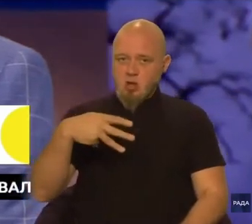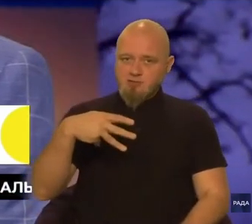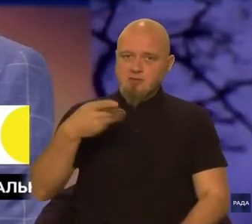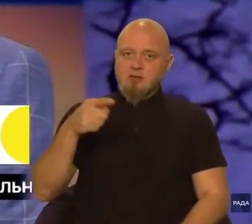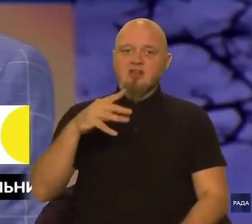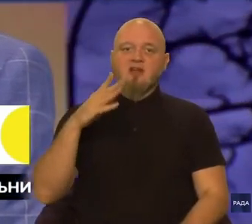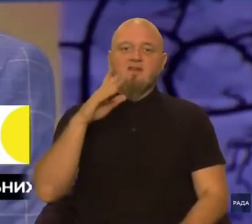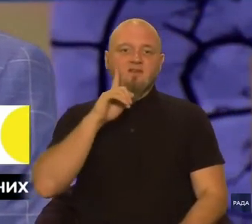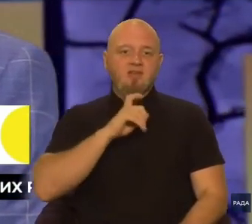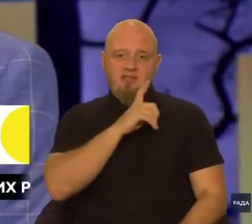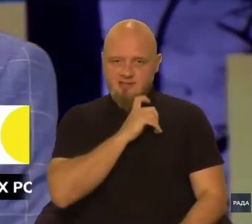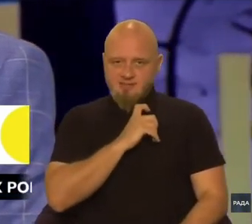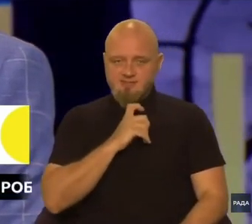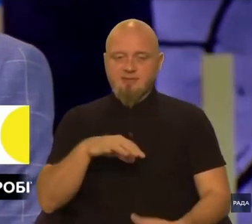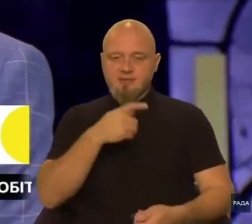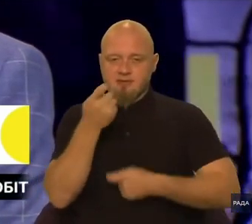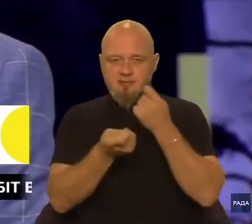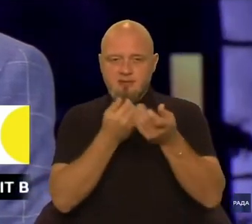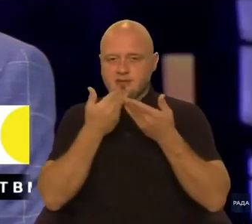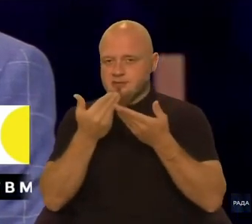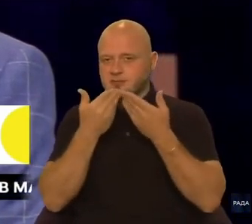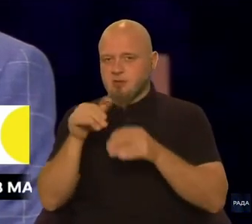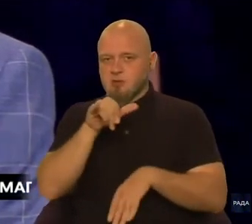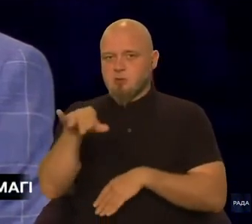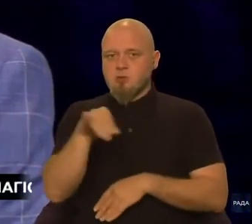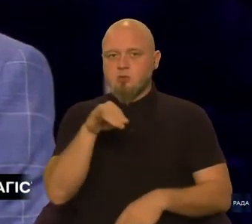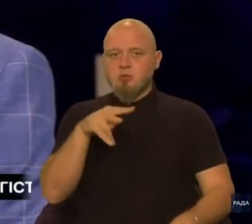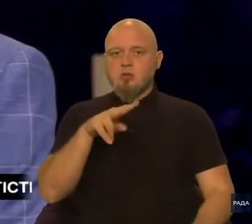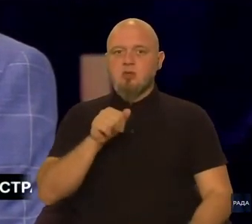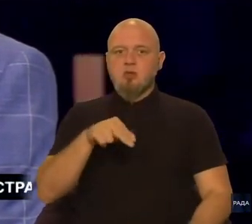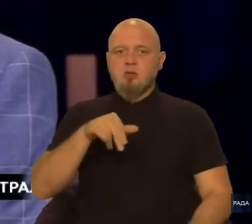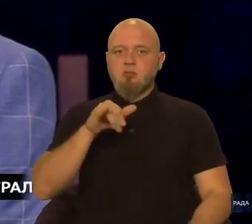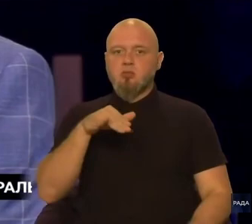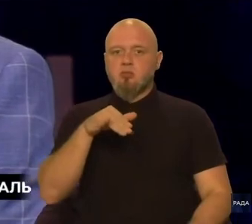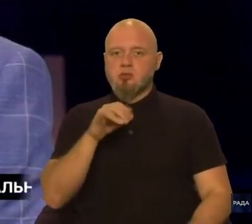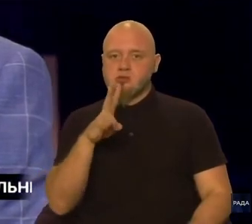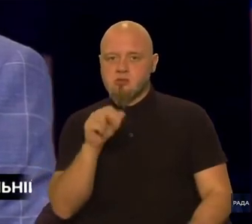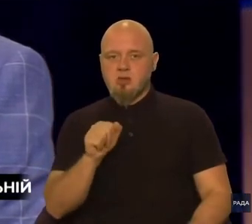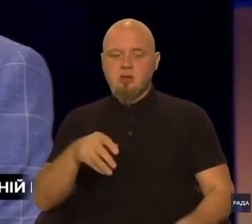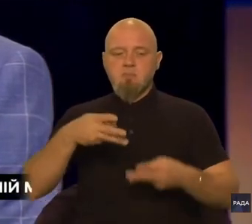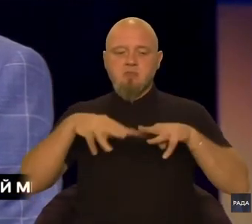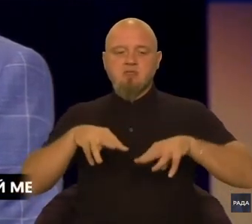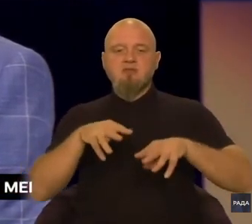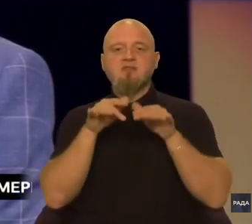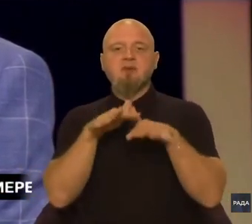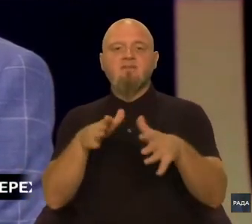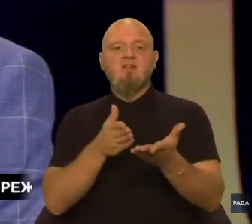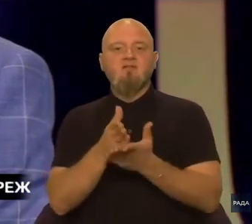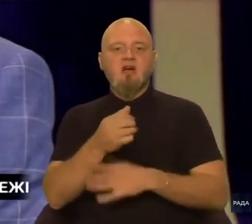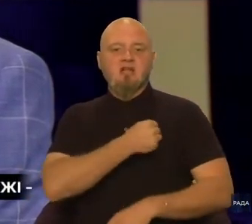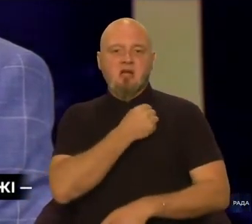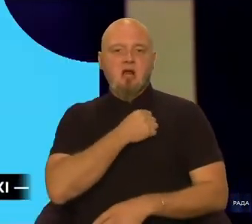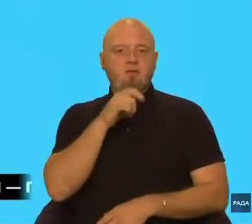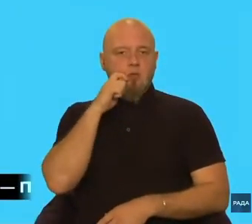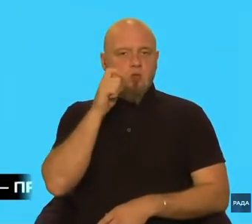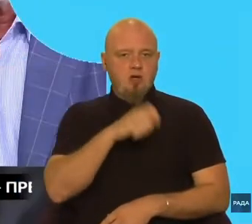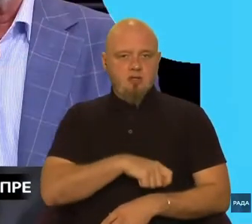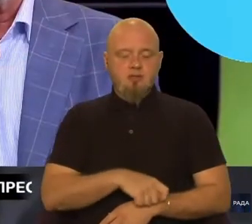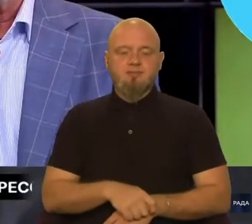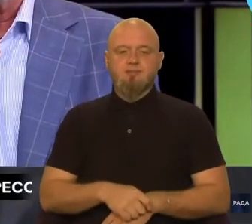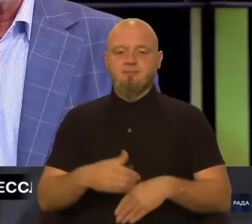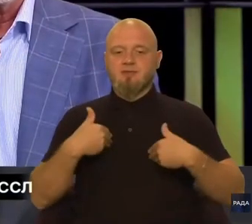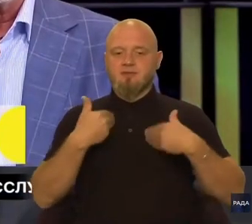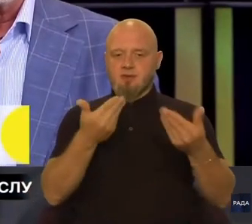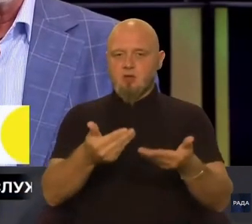та Вінницький. Деталі розпитаємо у Юлії Лапутіної, міністерки у справах ветеранів України. Пані Юлія,